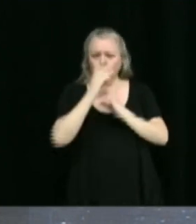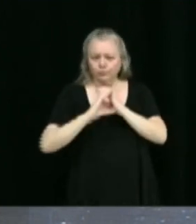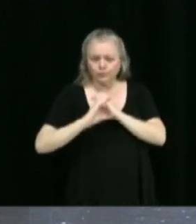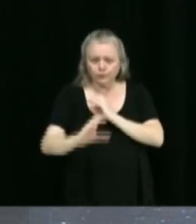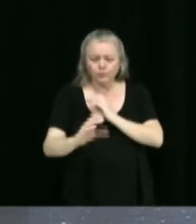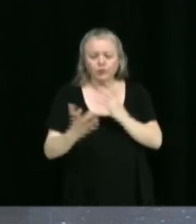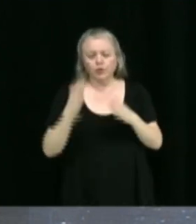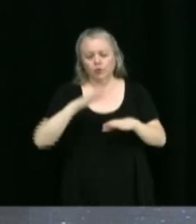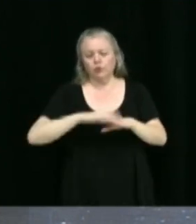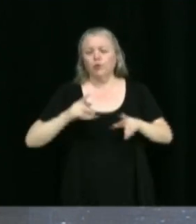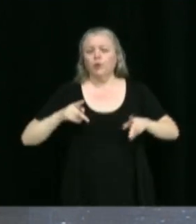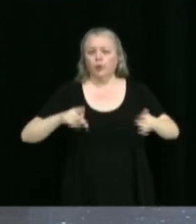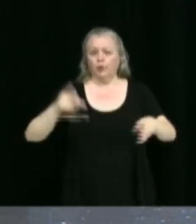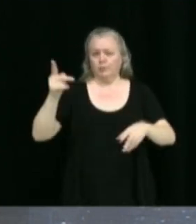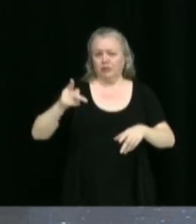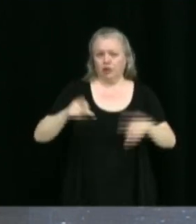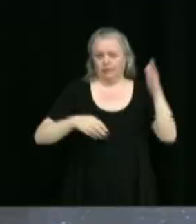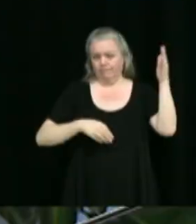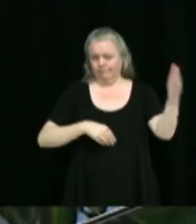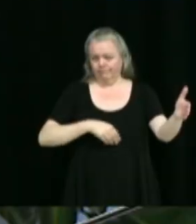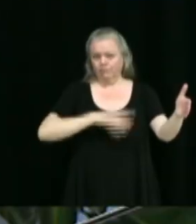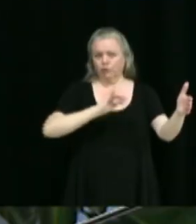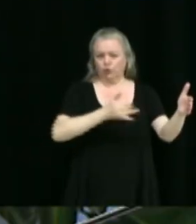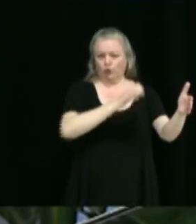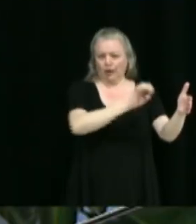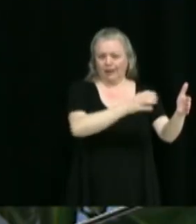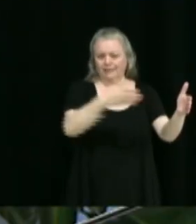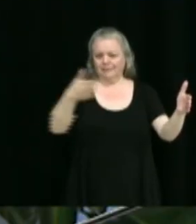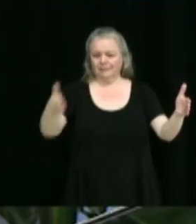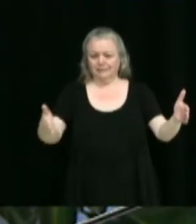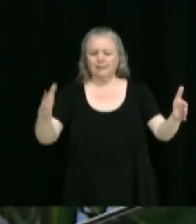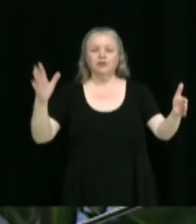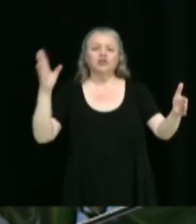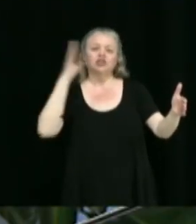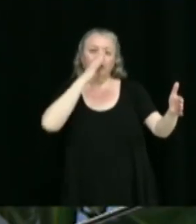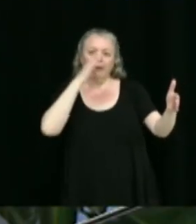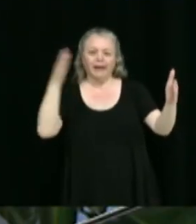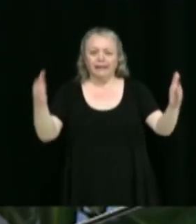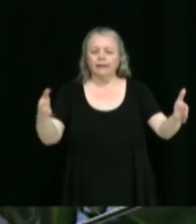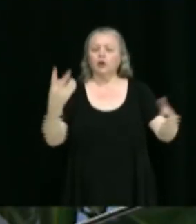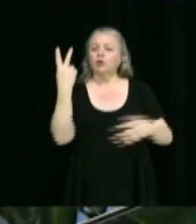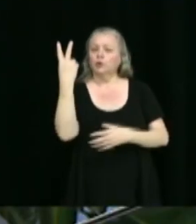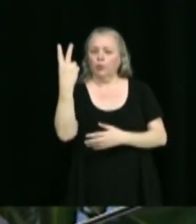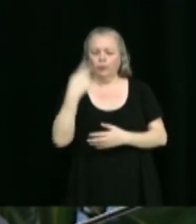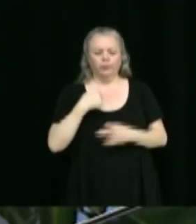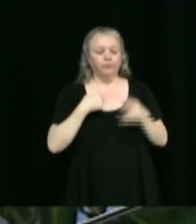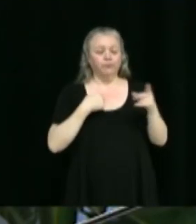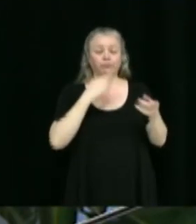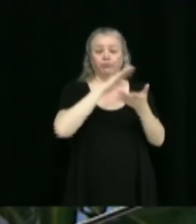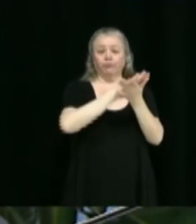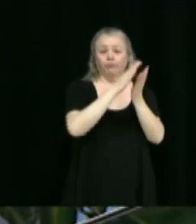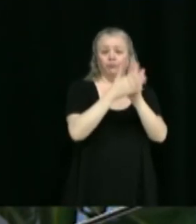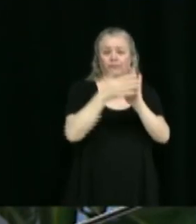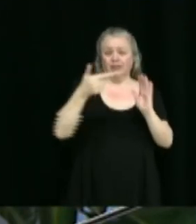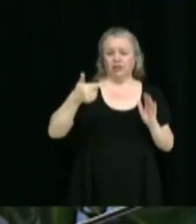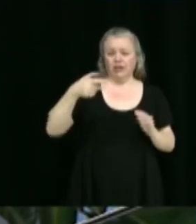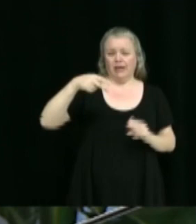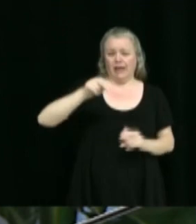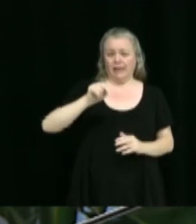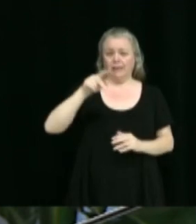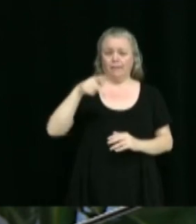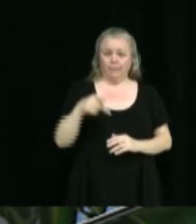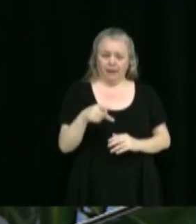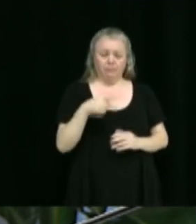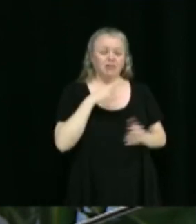boulevard Jutra-Est et la rue Champagne. Nous avons reçu deux soumissions, soit entreprise GNP pour l'option 1 pour un